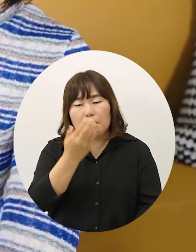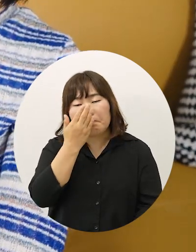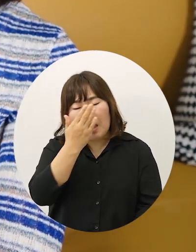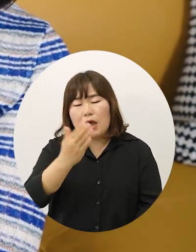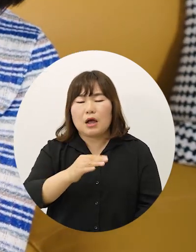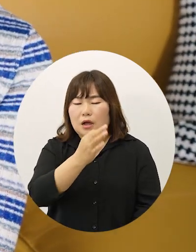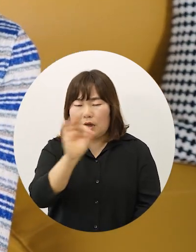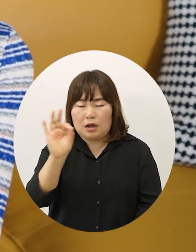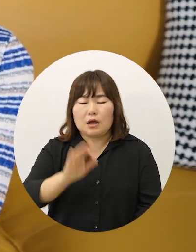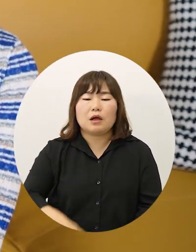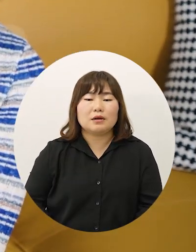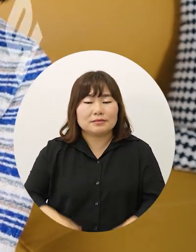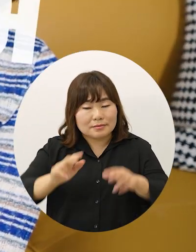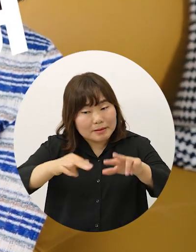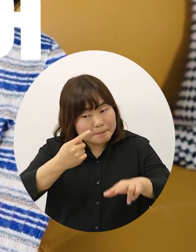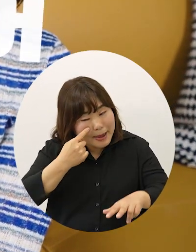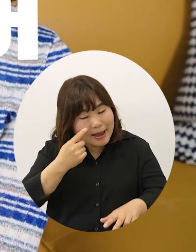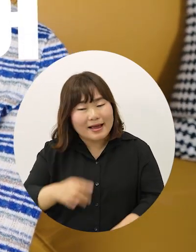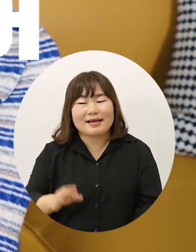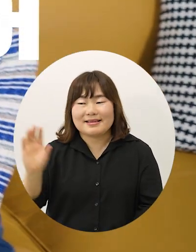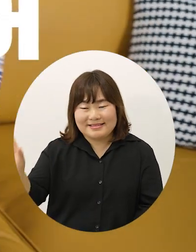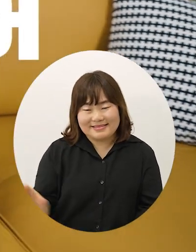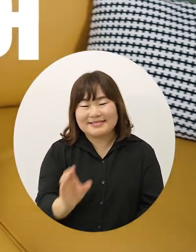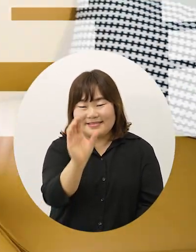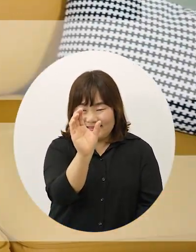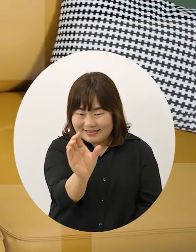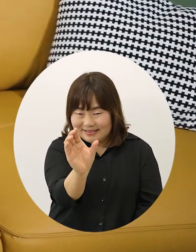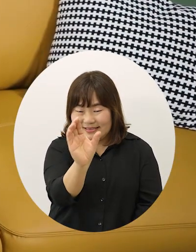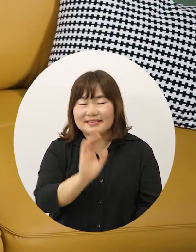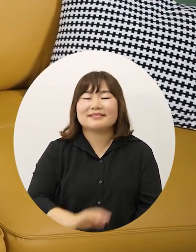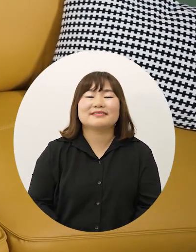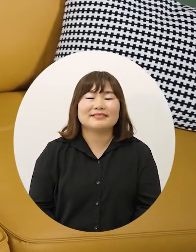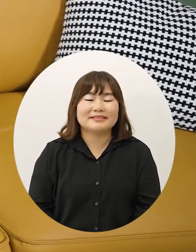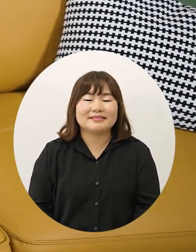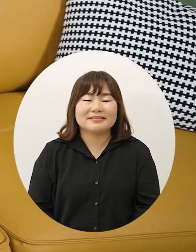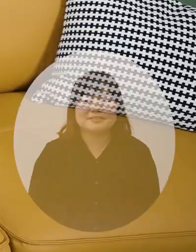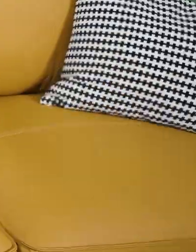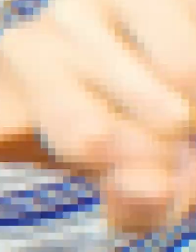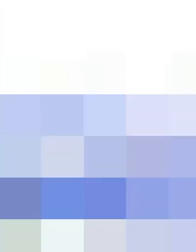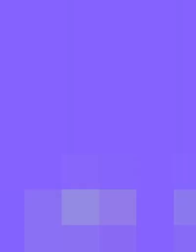지금 나랑 한번 해볼까? 얼른 핸드폰 들어 짠